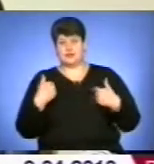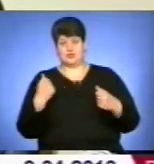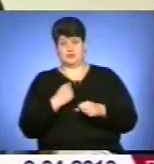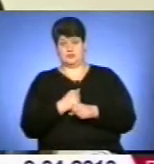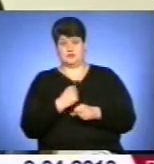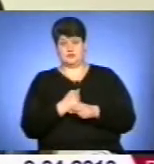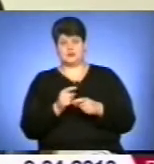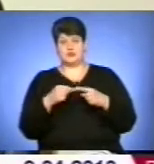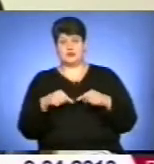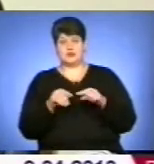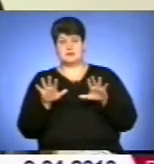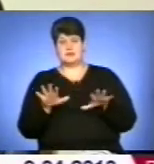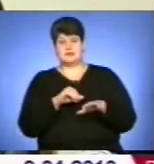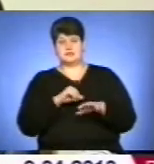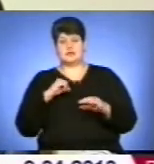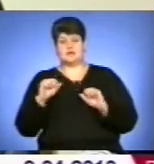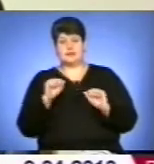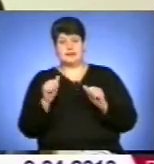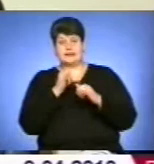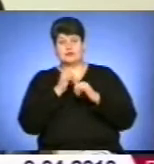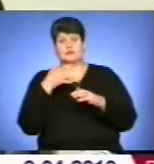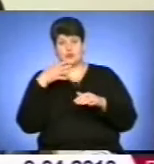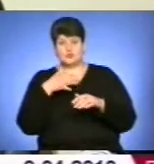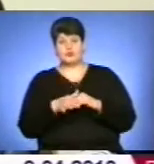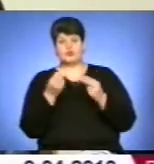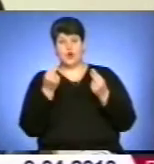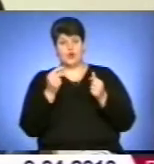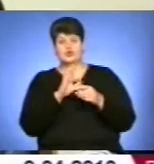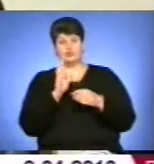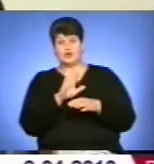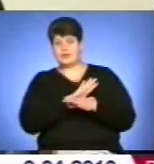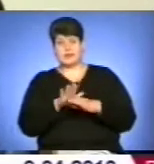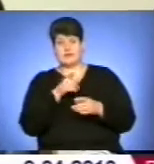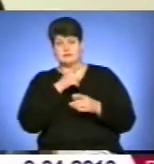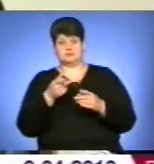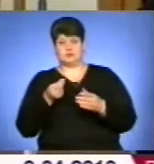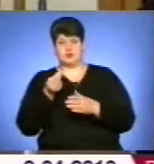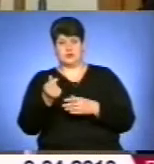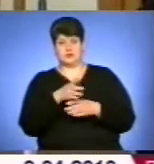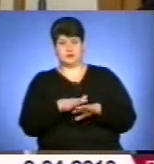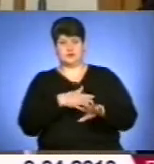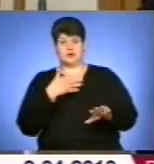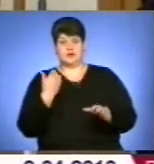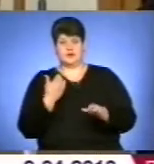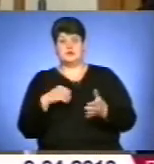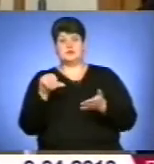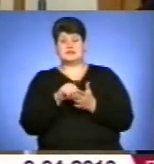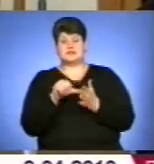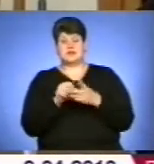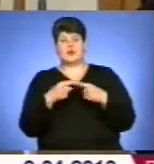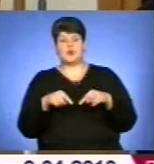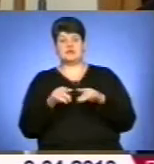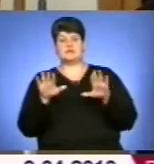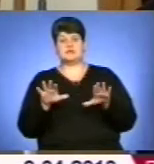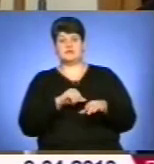з органами місцевого самоврядування, тому що вони реально розуміють, що кошти будуть непроплачені протягом довго періоду часу. Представники органів місцевого